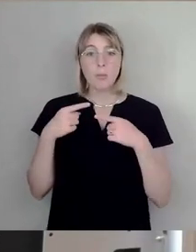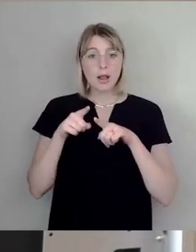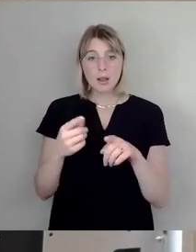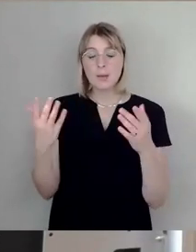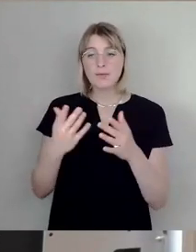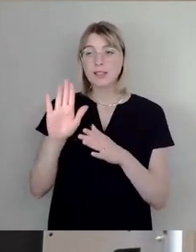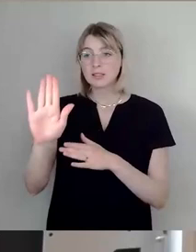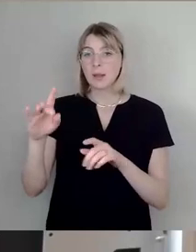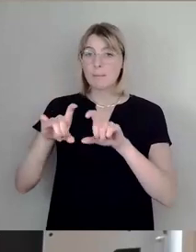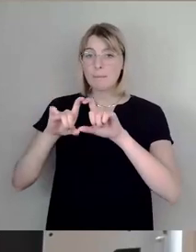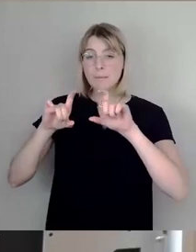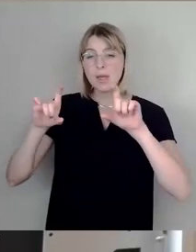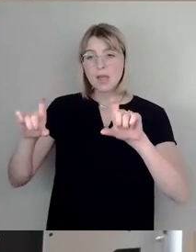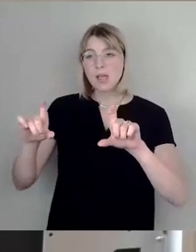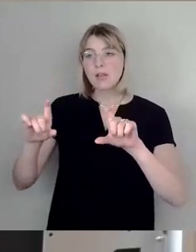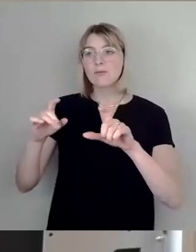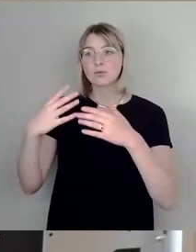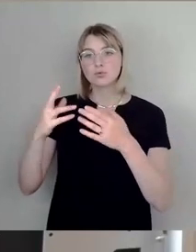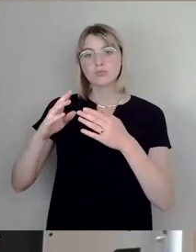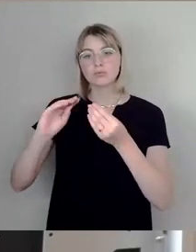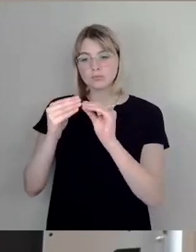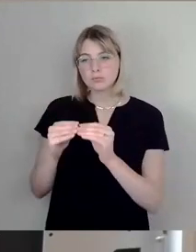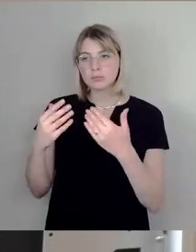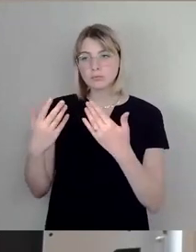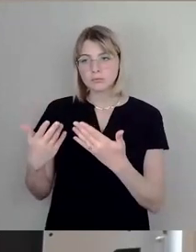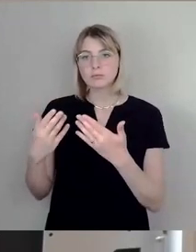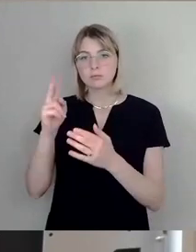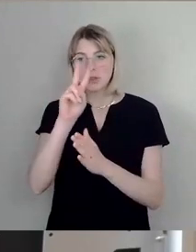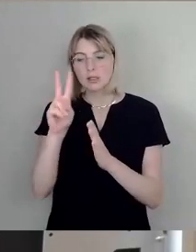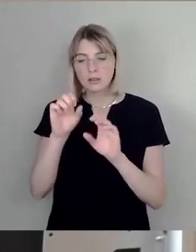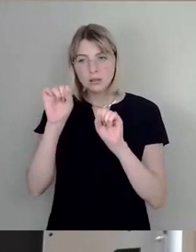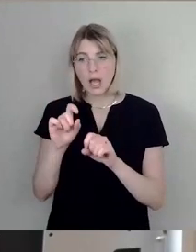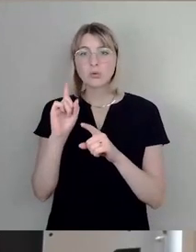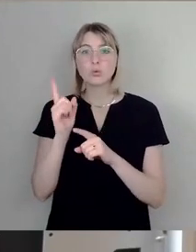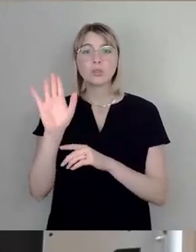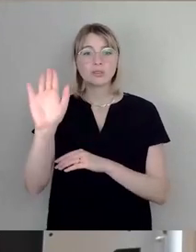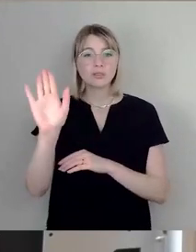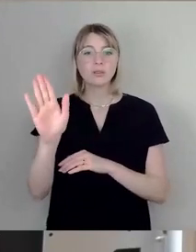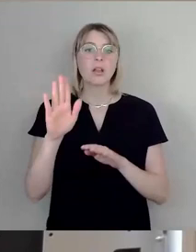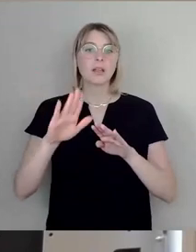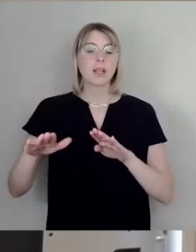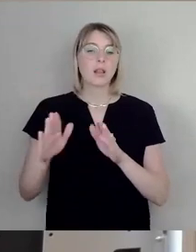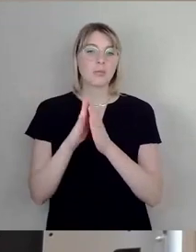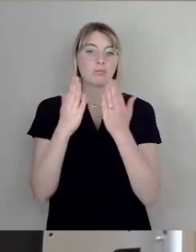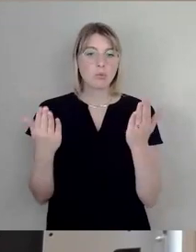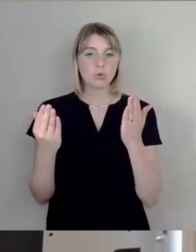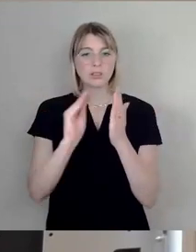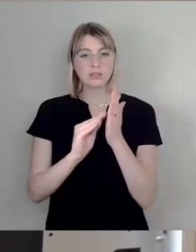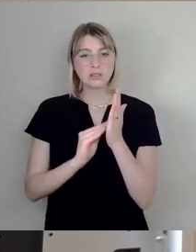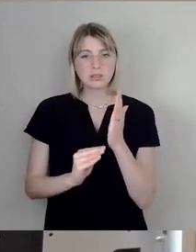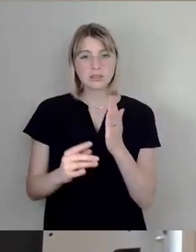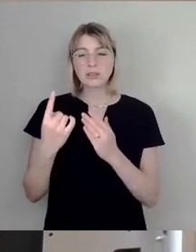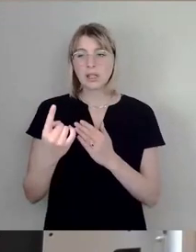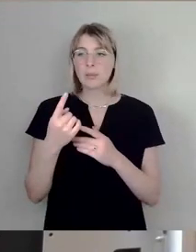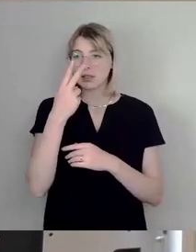aufgearbeitet worden sind, zumindest am Beginn, und in ihren Kinderbuchillustrationen eine zutiefst sensible und verletzliche Frau